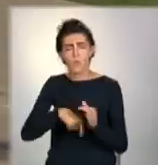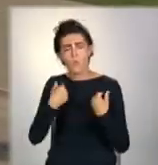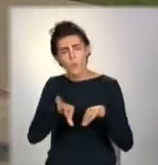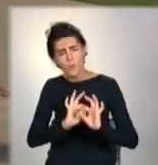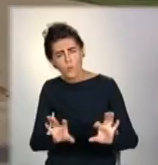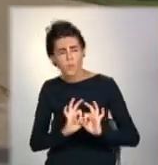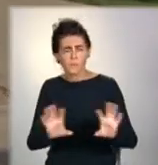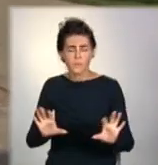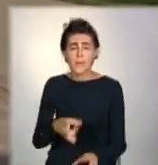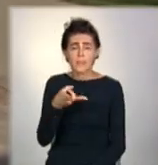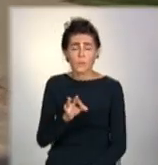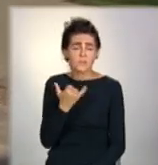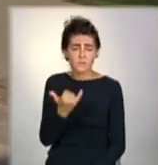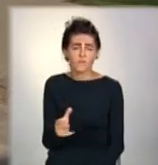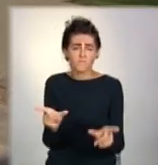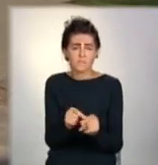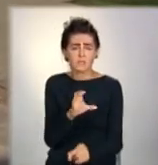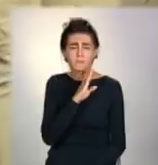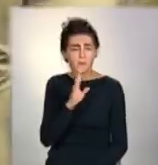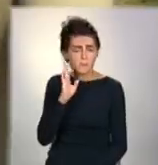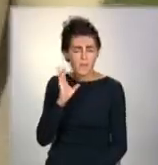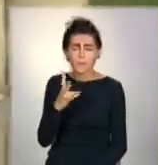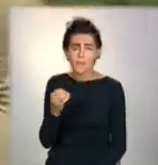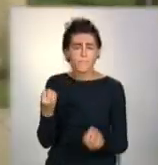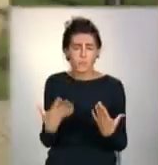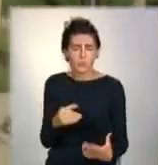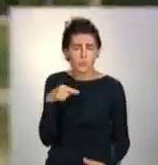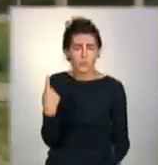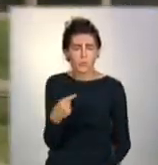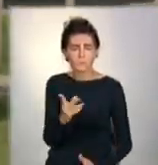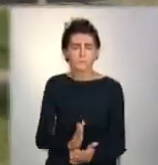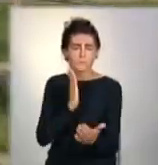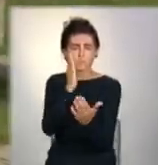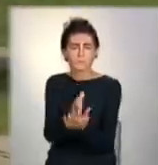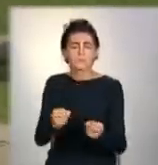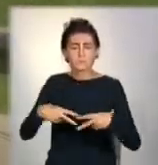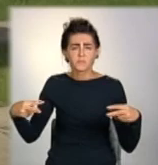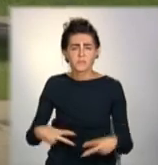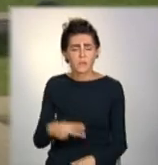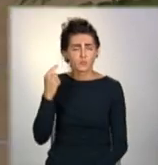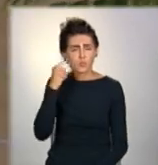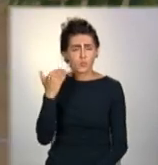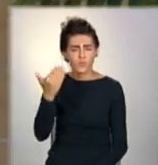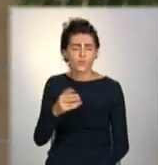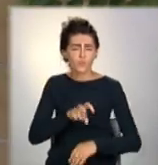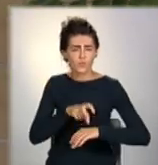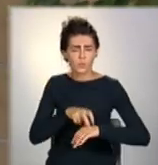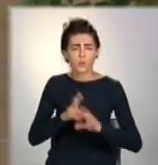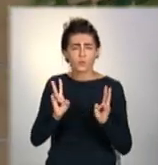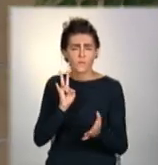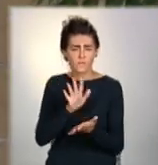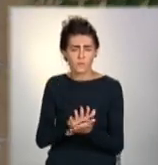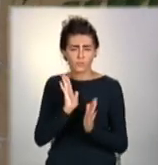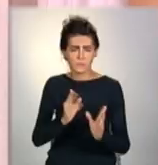Та сьогодні у мами з сином не просто прогулянка. Попереду візит до слуху протезиста, який назавжди змінить життя